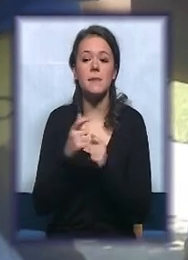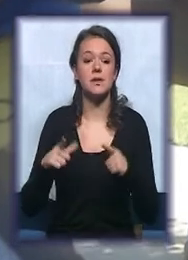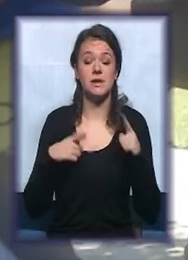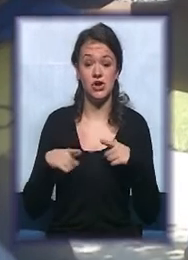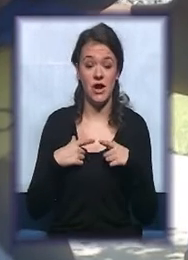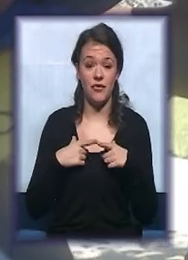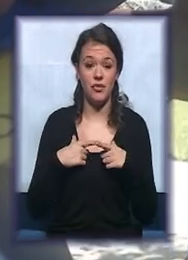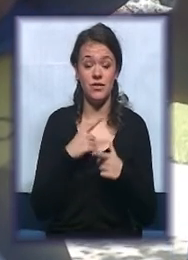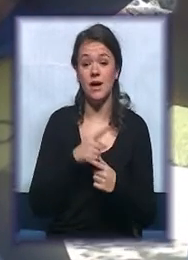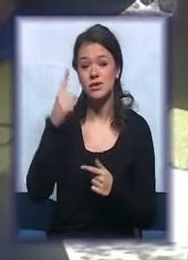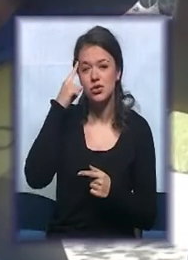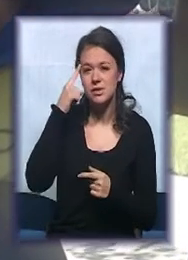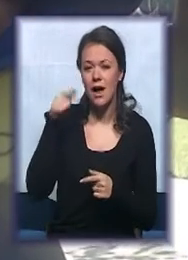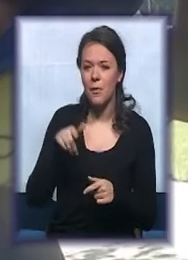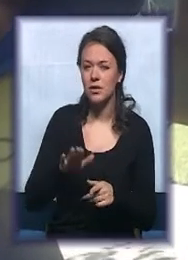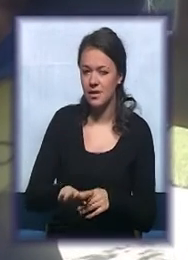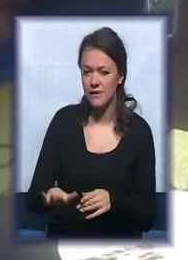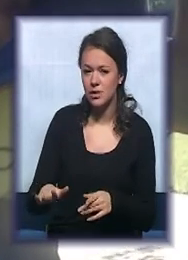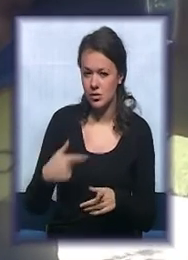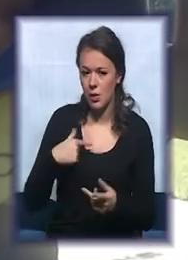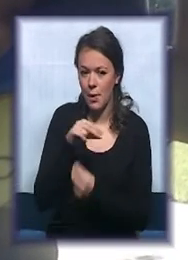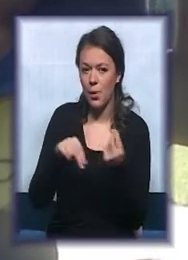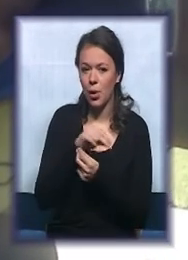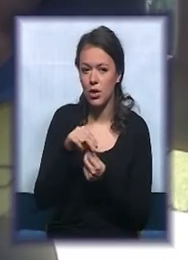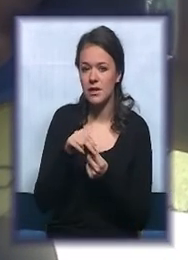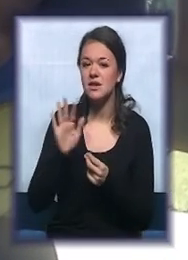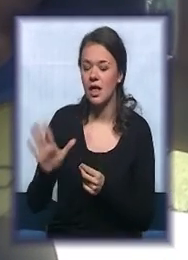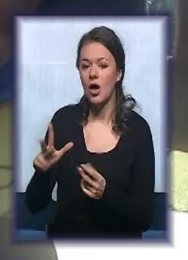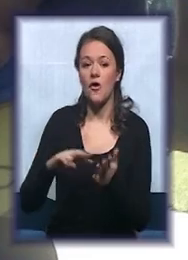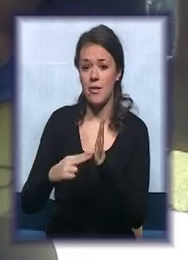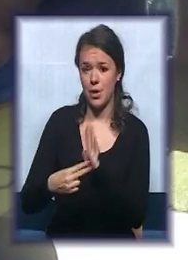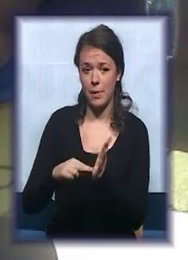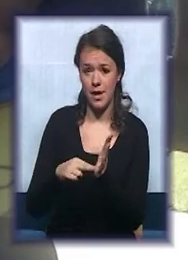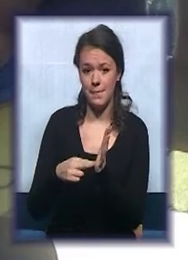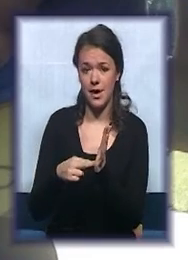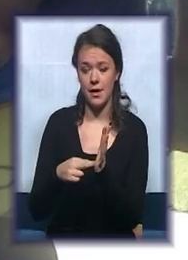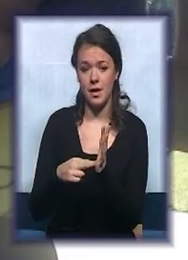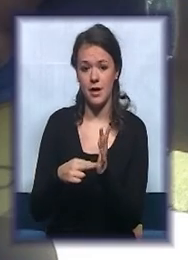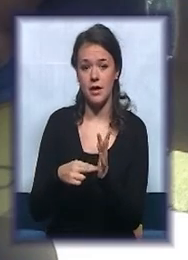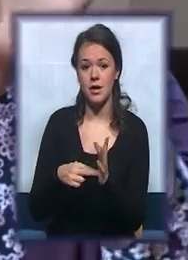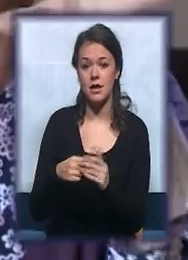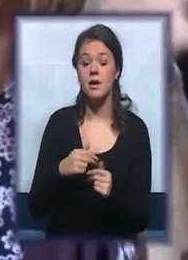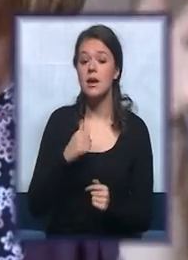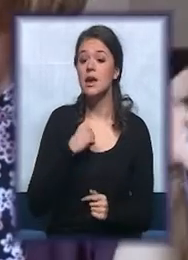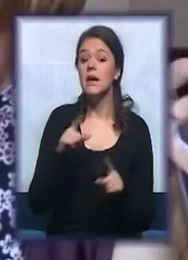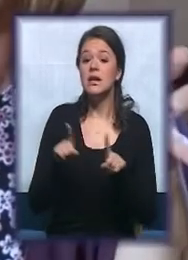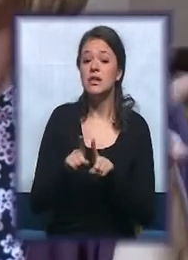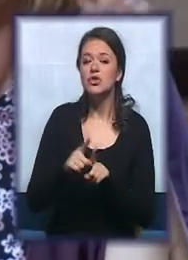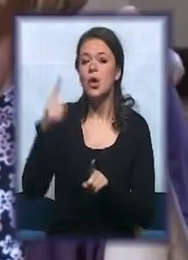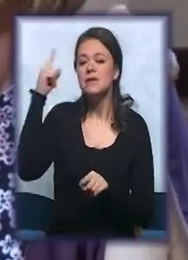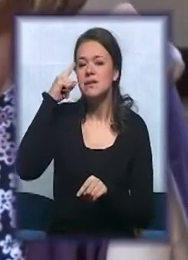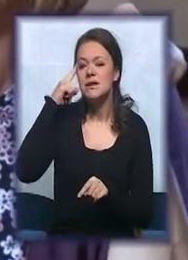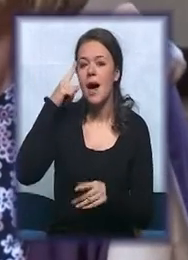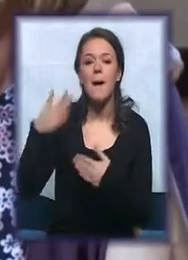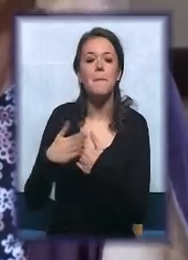znamo mi u porodici njihove probleme i zna bliži